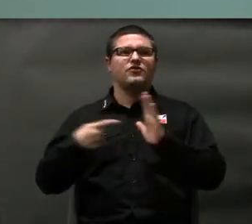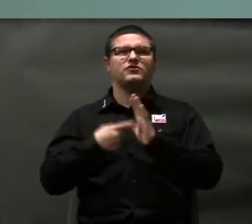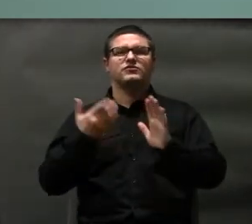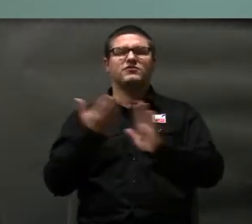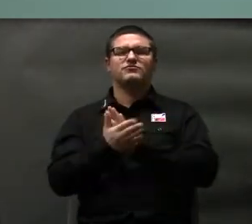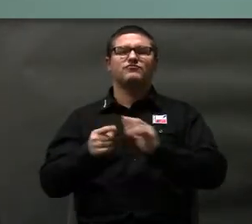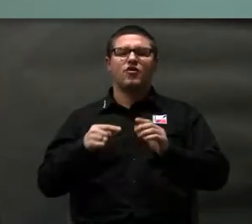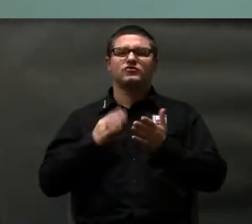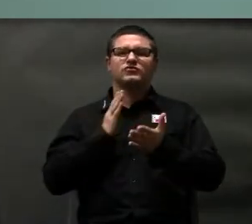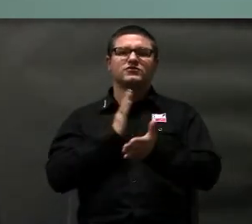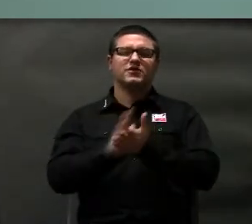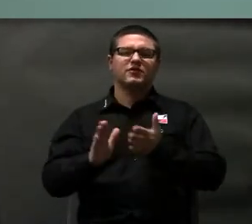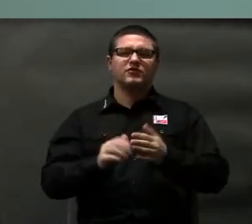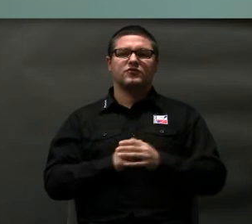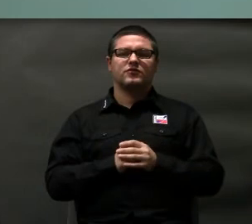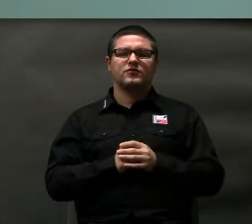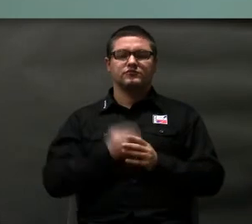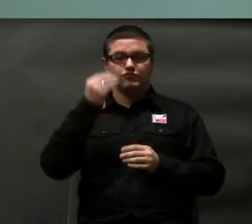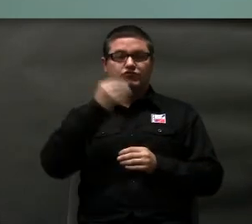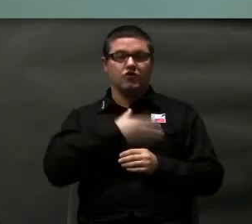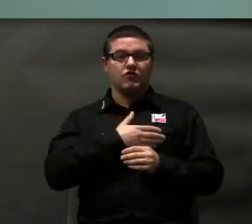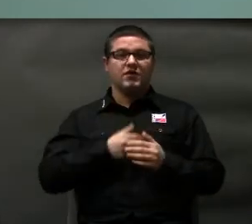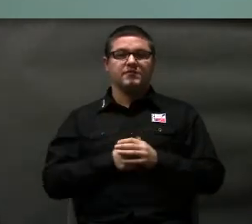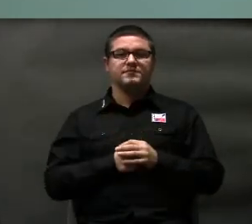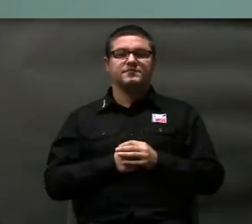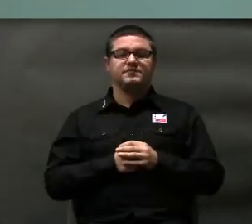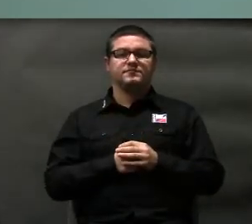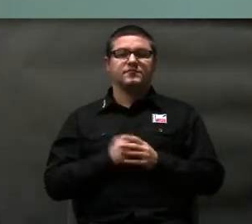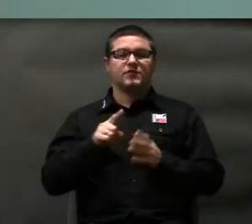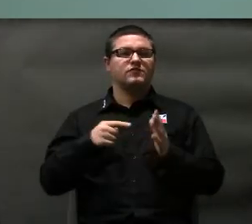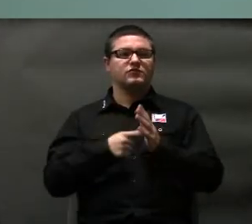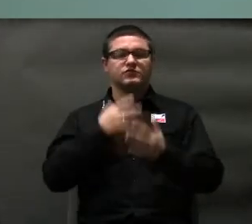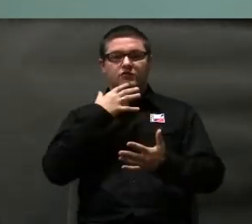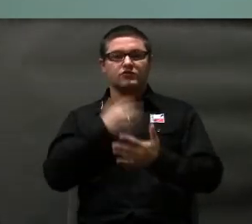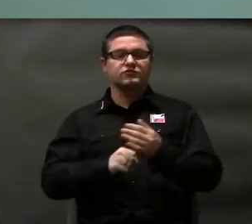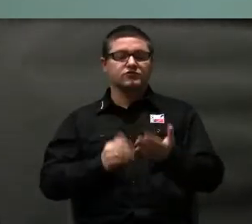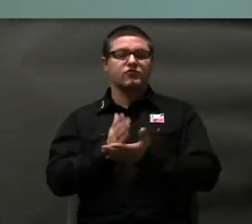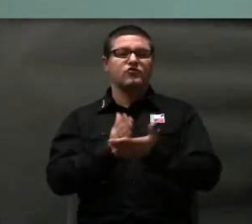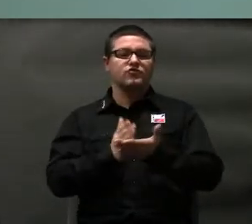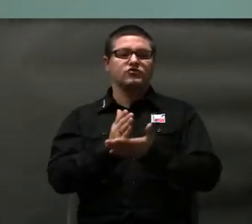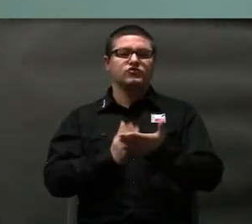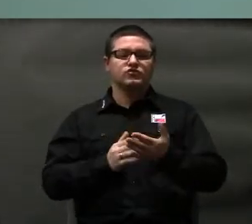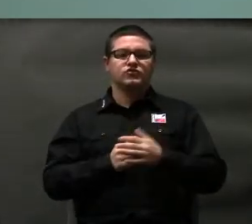bezpośrednio szkoły, tylko dotyczy korzystania z usługi.